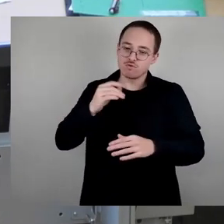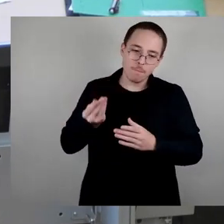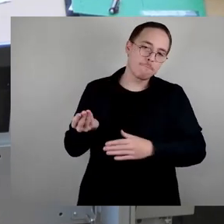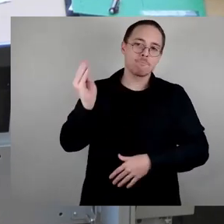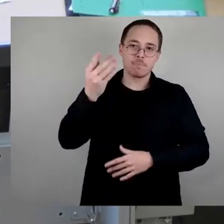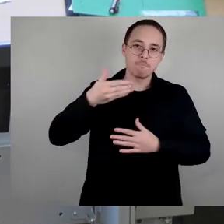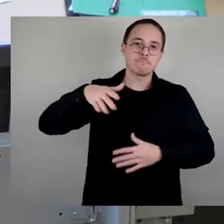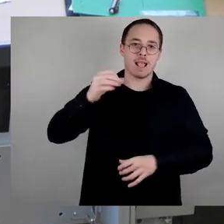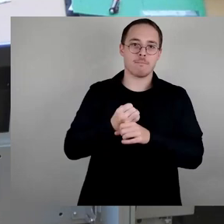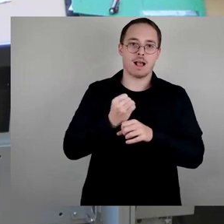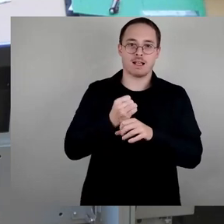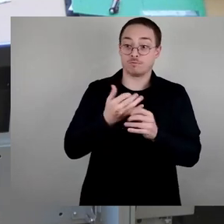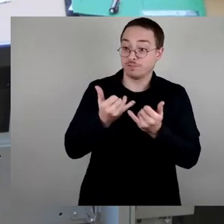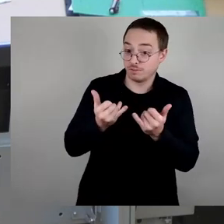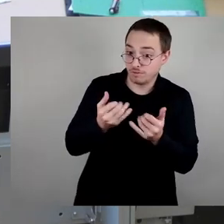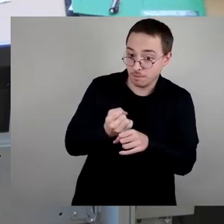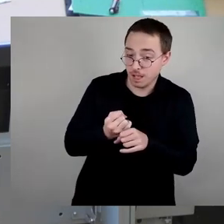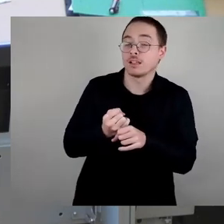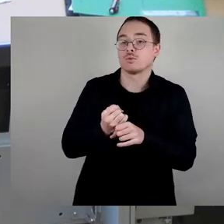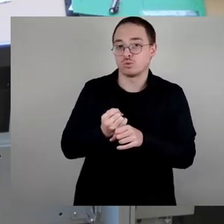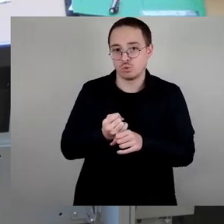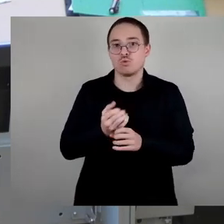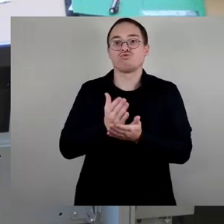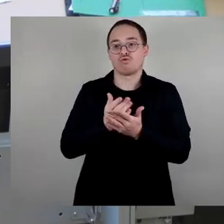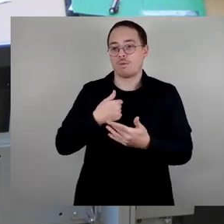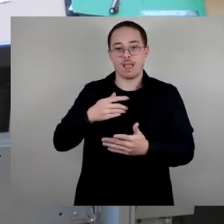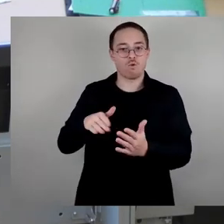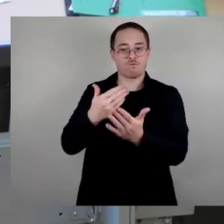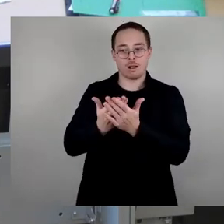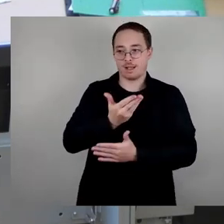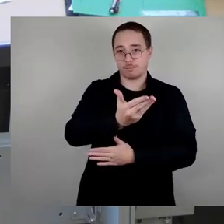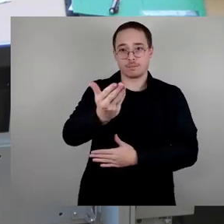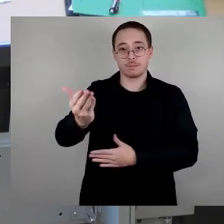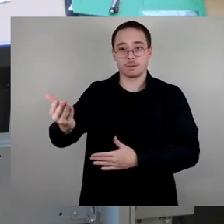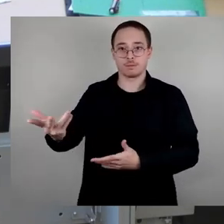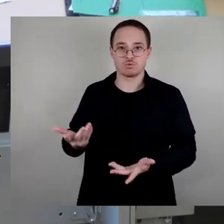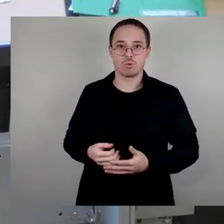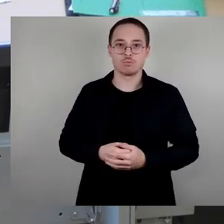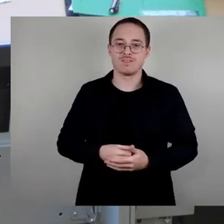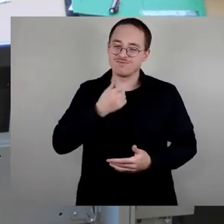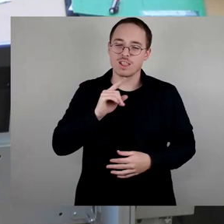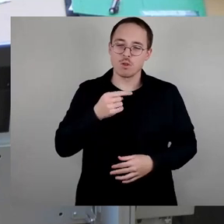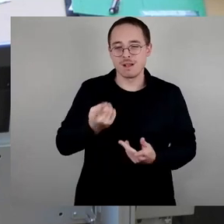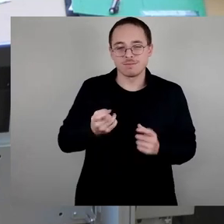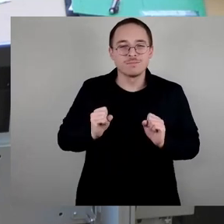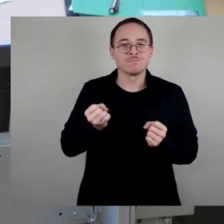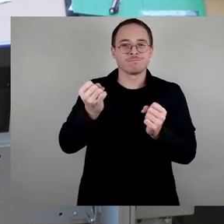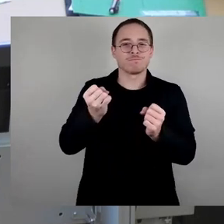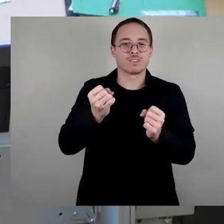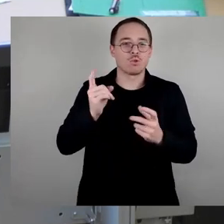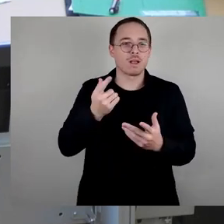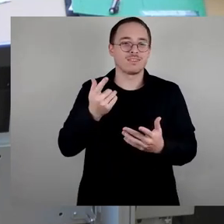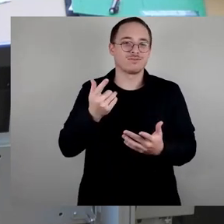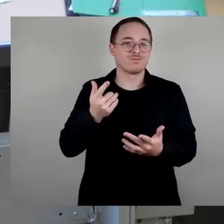ist durch uns bereits vergeben. Wir können ihn heute nochmal bekräftigen. Das scheint ja in Wahlkampfzeiten Mode zu sein, bestehende Stadtratsanträge einfach nochmal zu